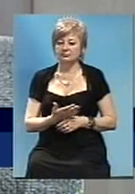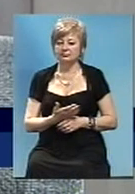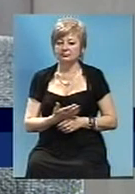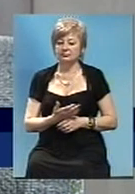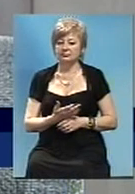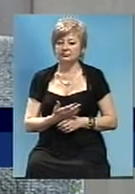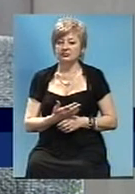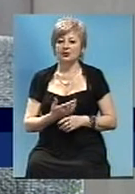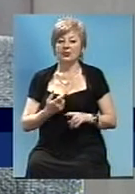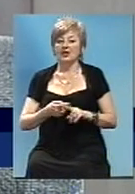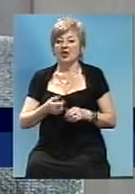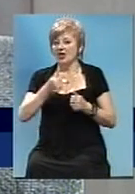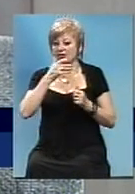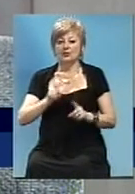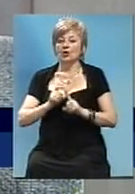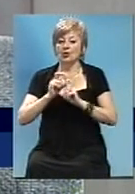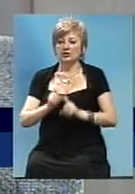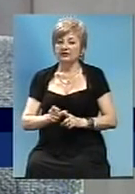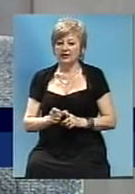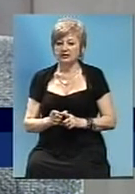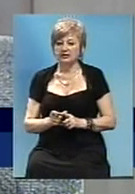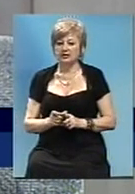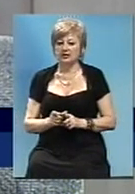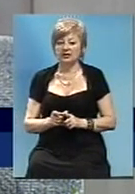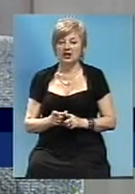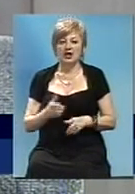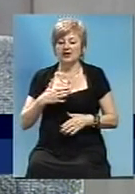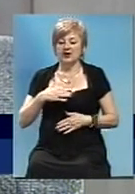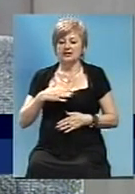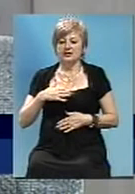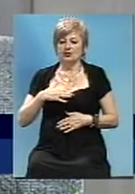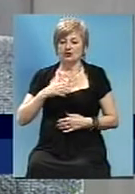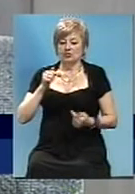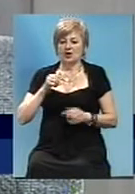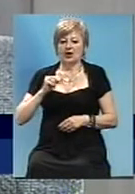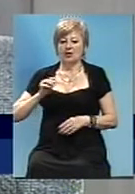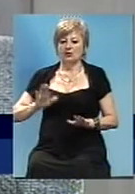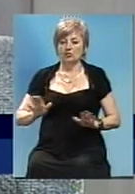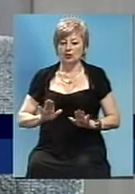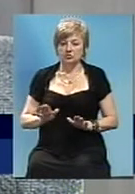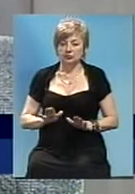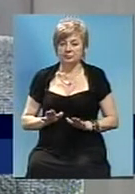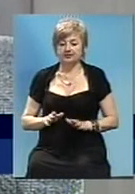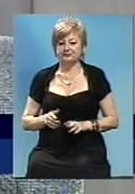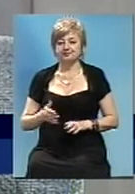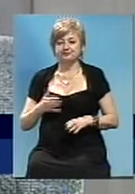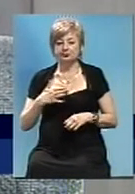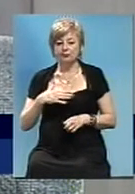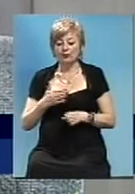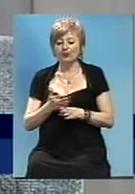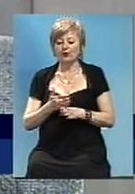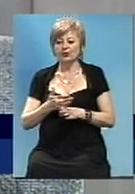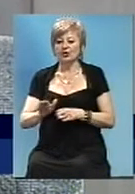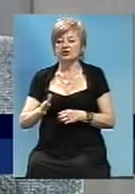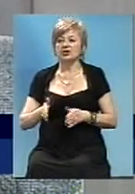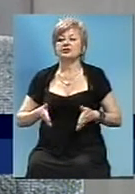на этот вопрос не смогу ответить, тому, що не в зоні моєї компетенції це не наш участок дороги,